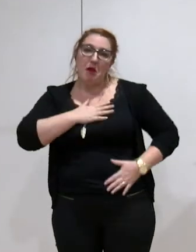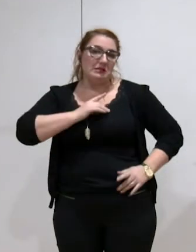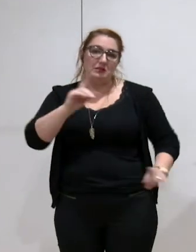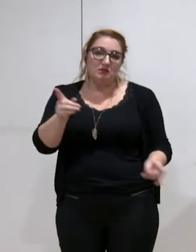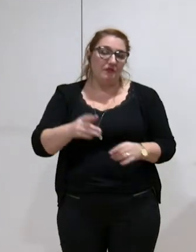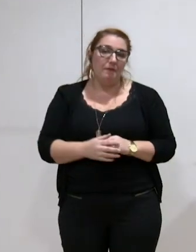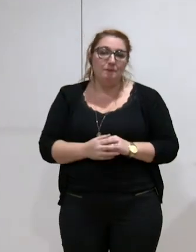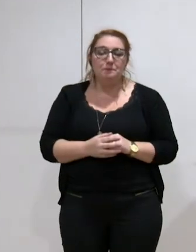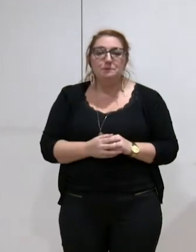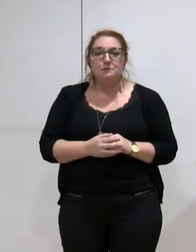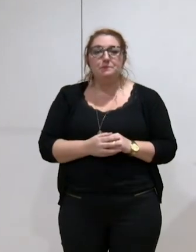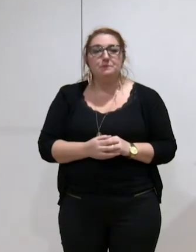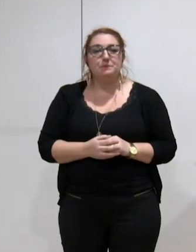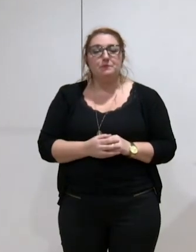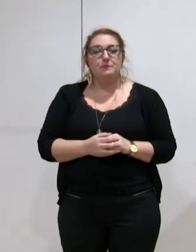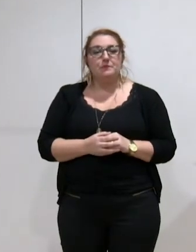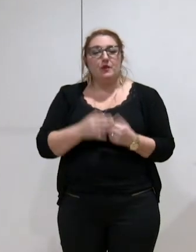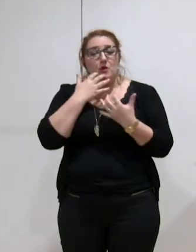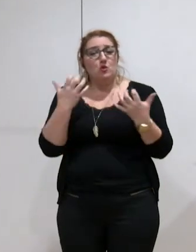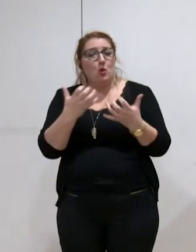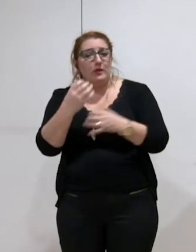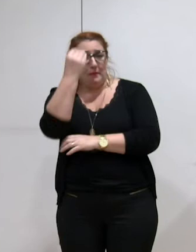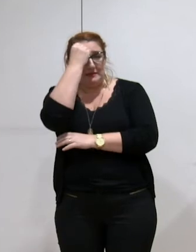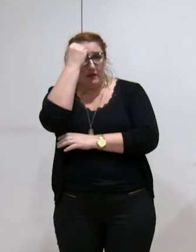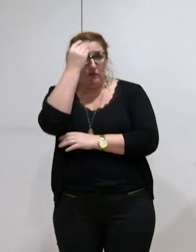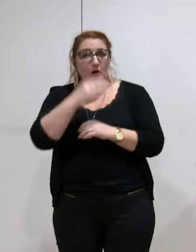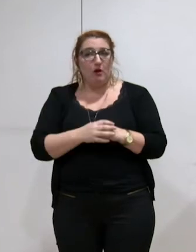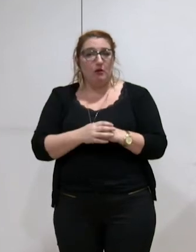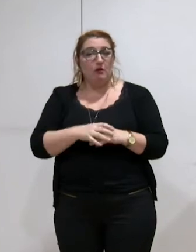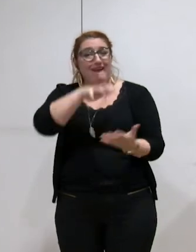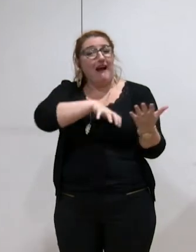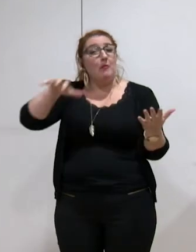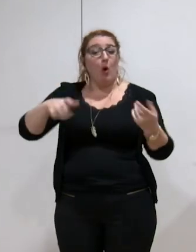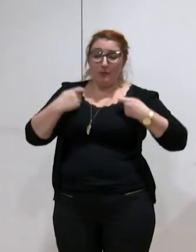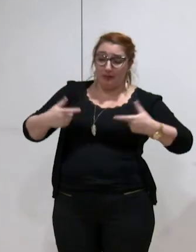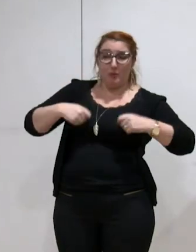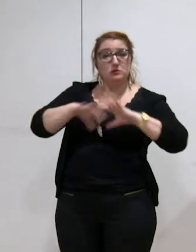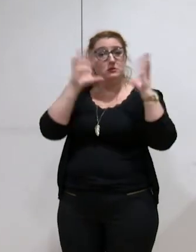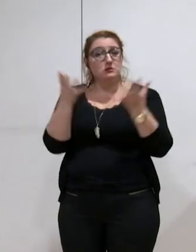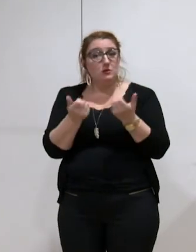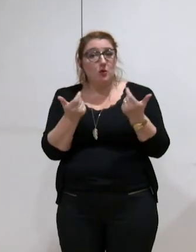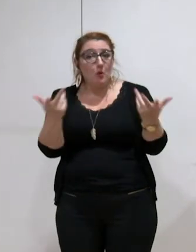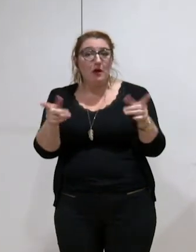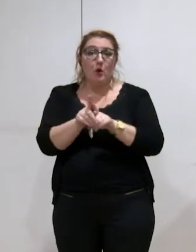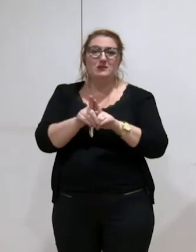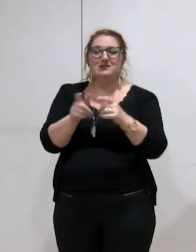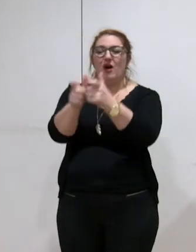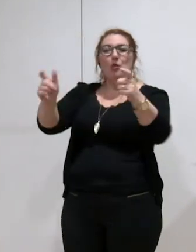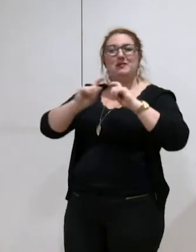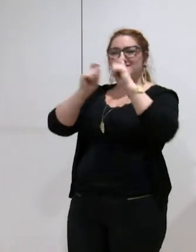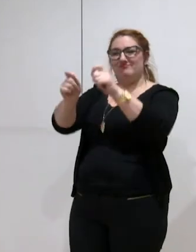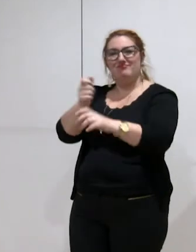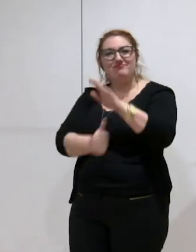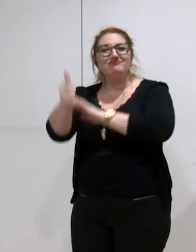ni dans le fond. Nous aimerions d'ailleurs savoir combien il a coûté et sur quels critères il a été attribué. Nous